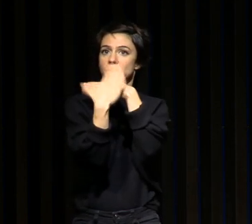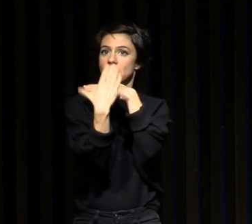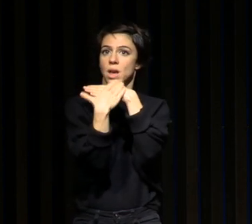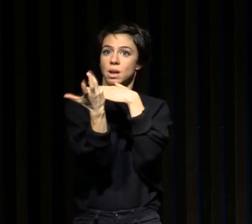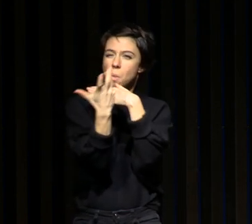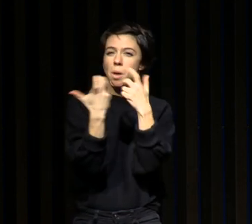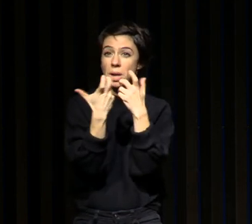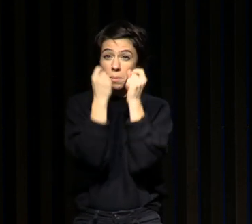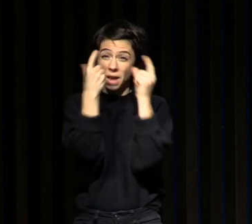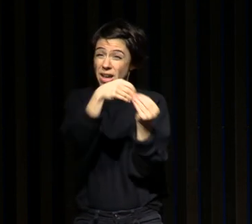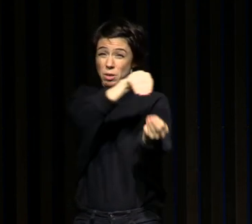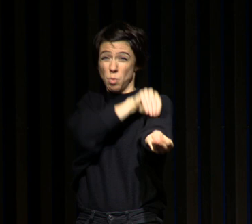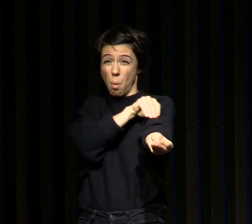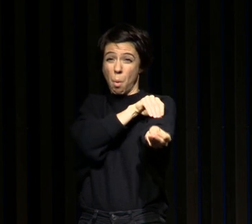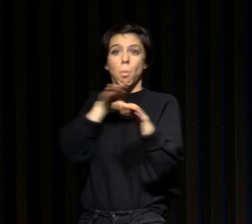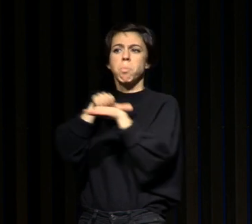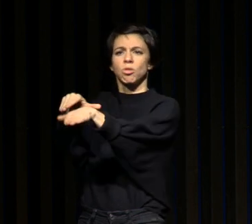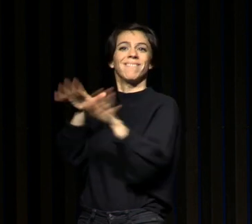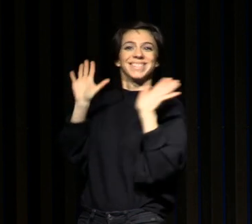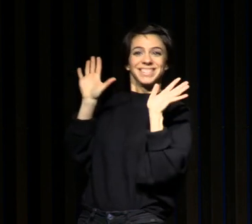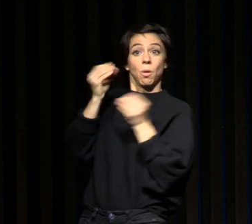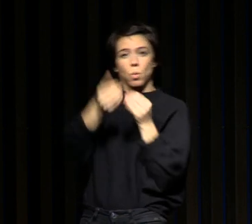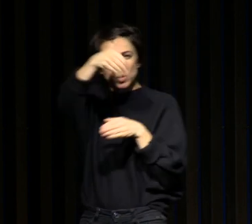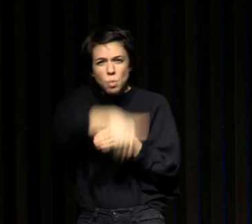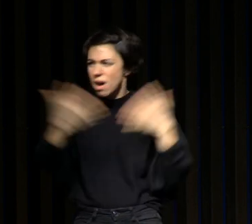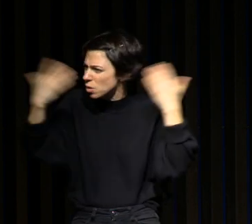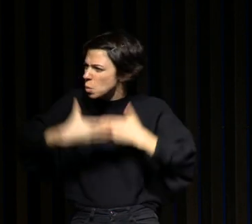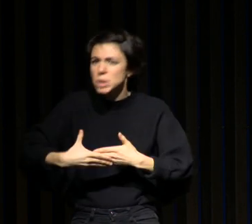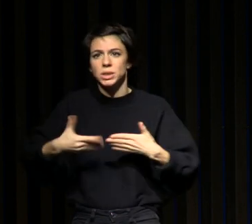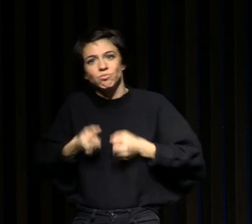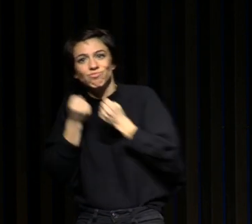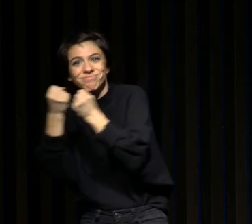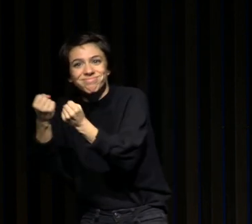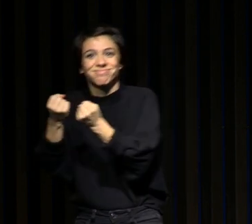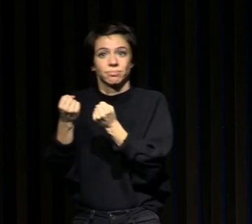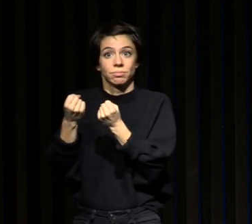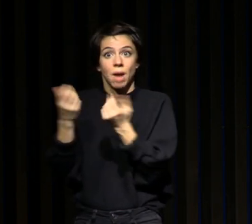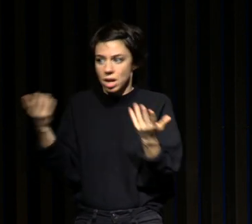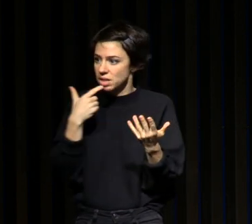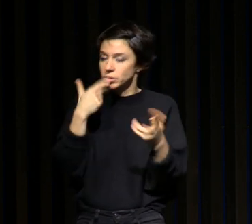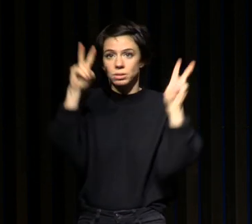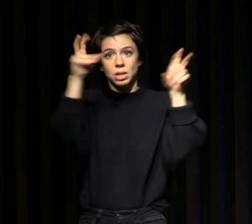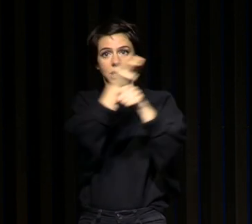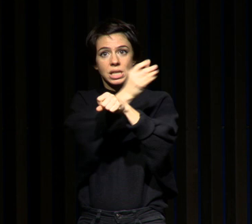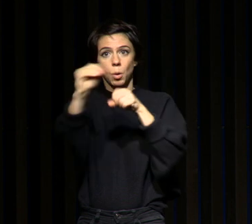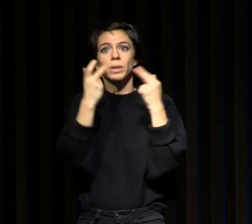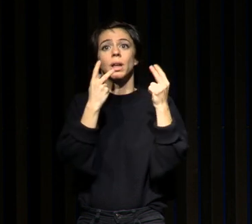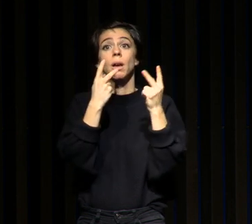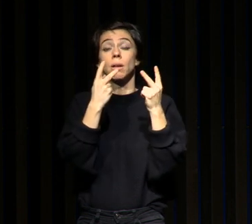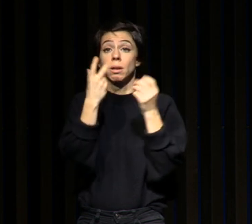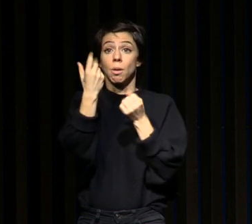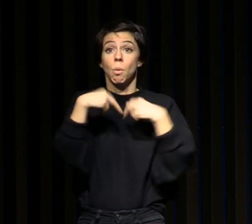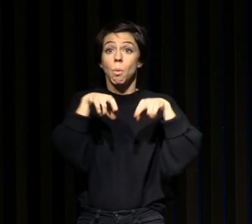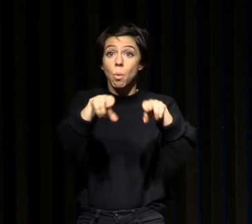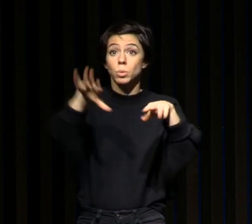la chaleur ou très tôt pour éviter les bouchons. Et donc, on a pu montrer que des campagnes de sécurité outère mettaient en grande danger les conducteurs. À cette